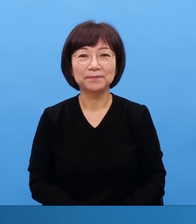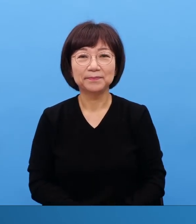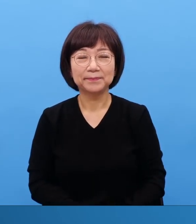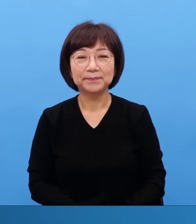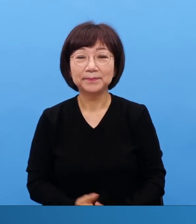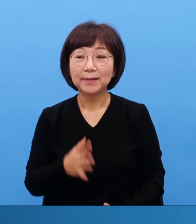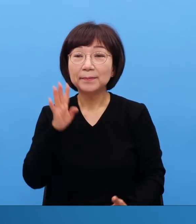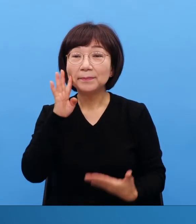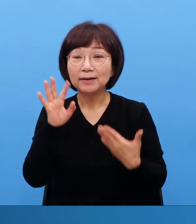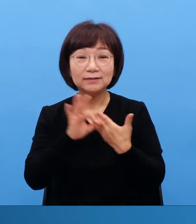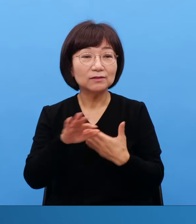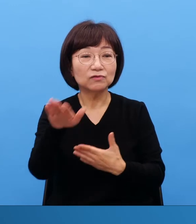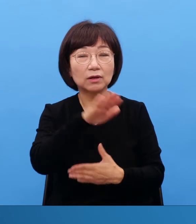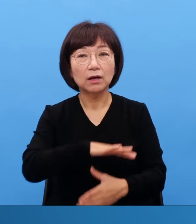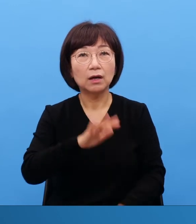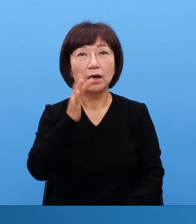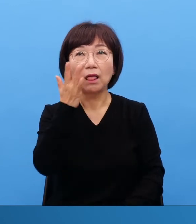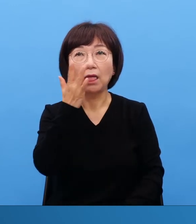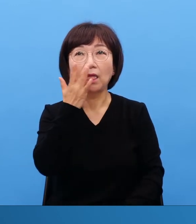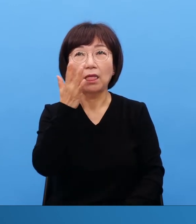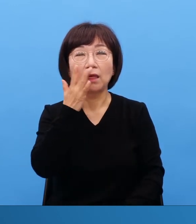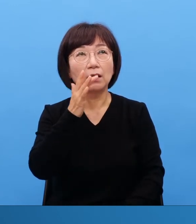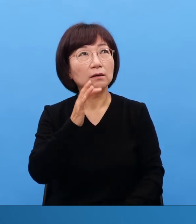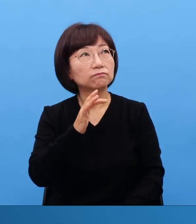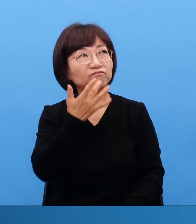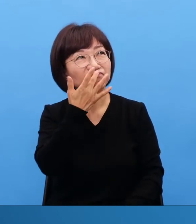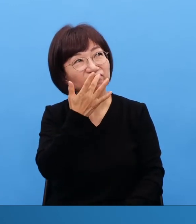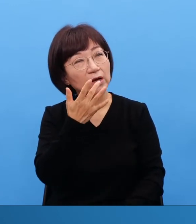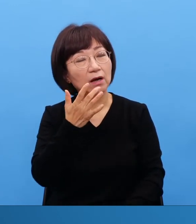전부 온 세계는 이렇게 흘러가 버려요